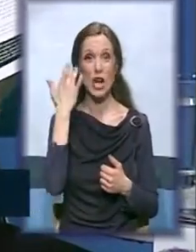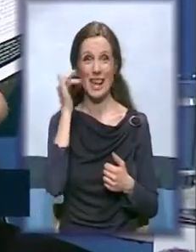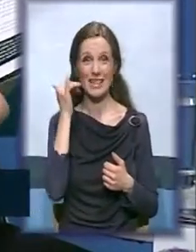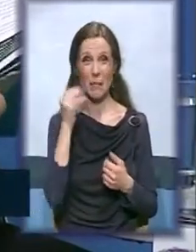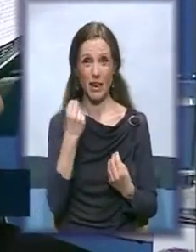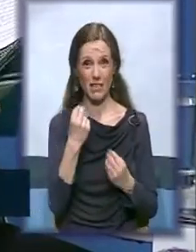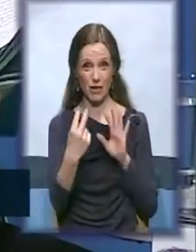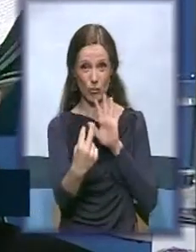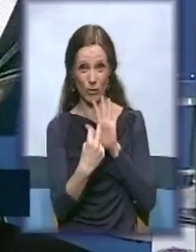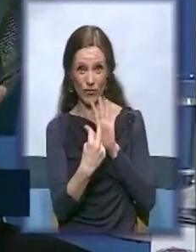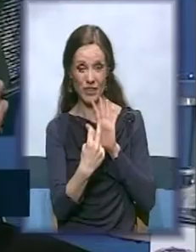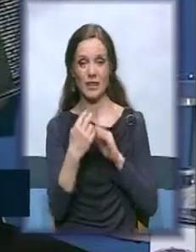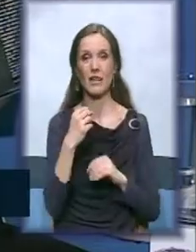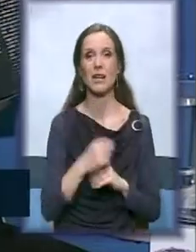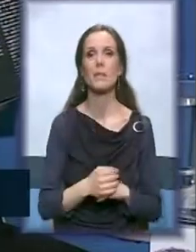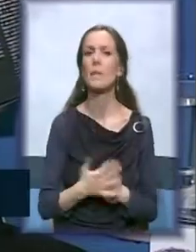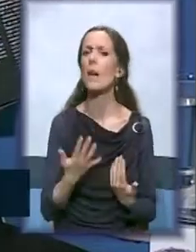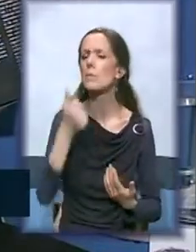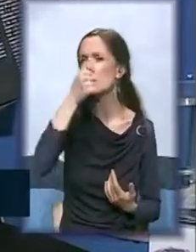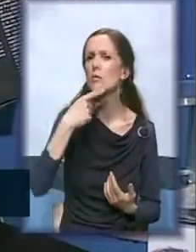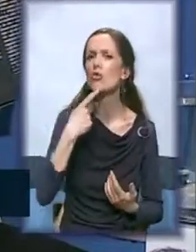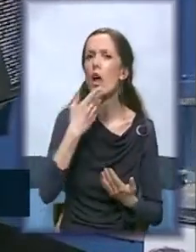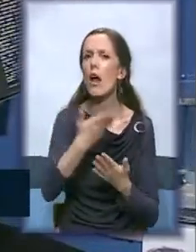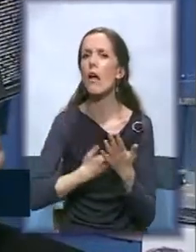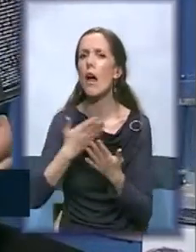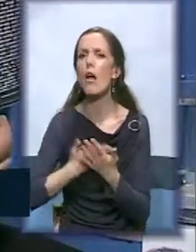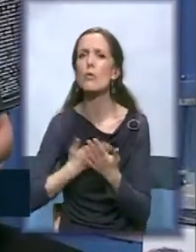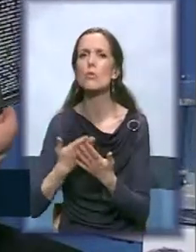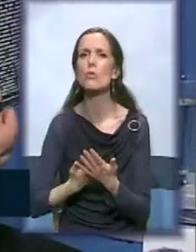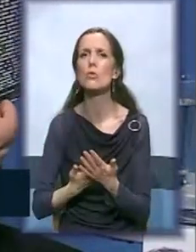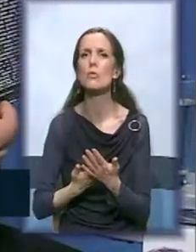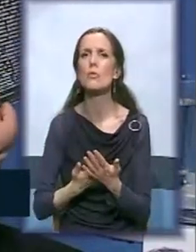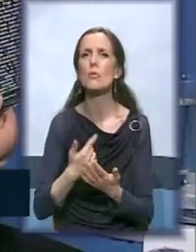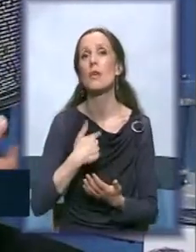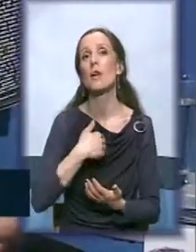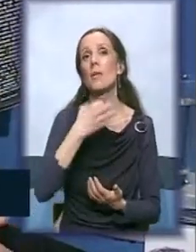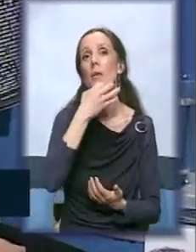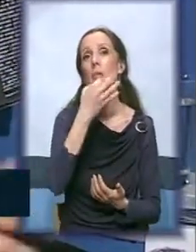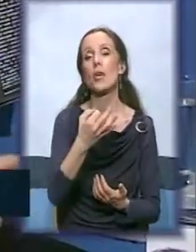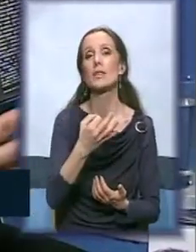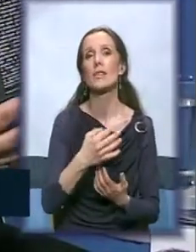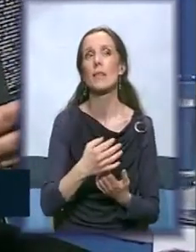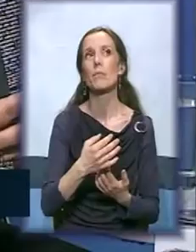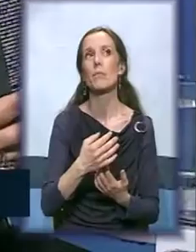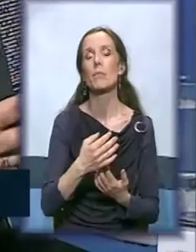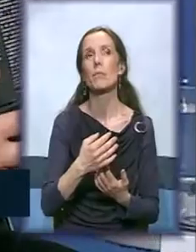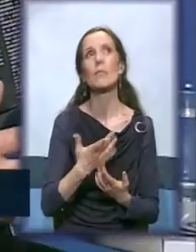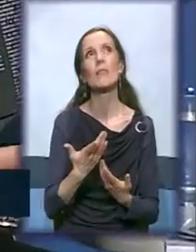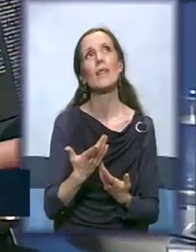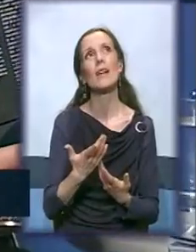šta kažu? Pišu mailom, postavila bih, ja bih